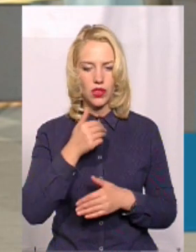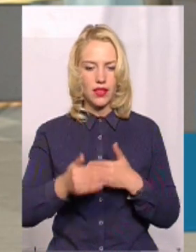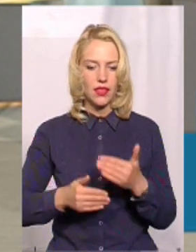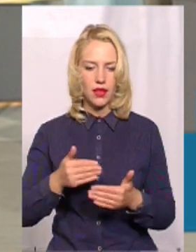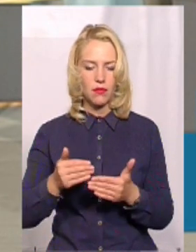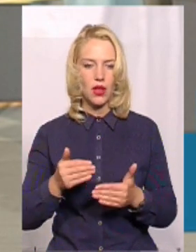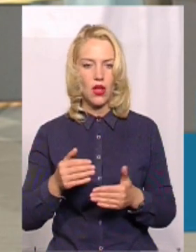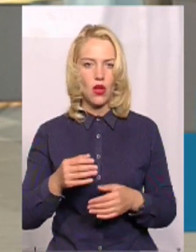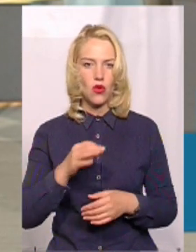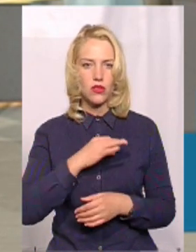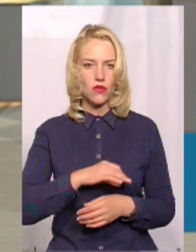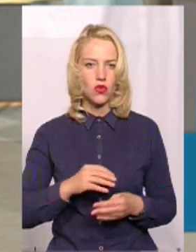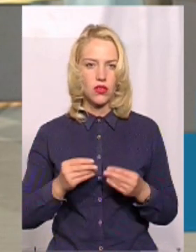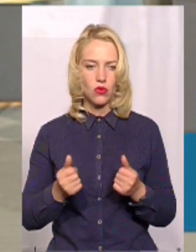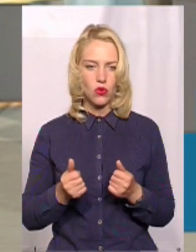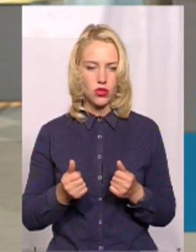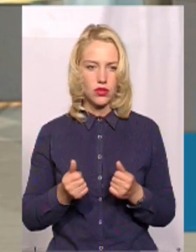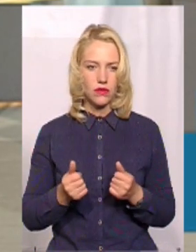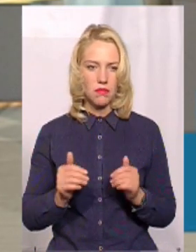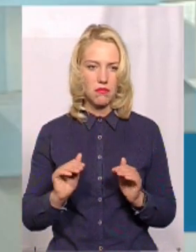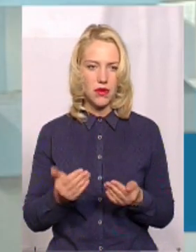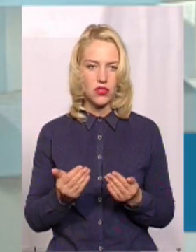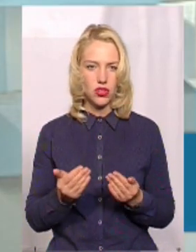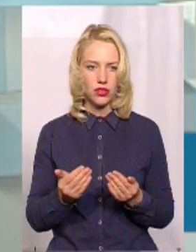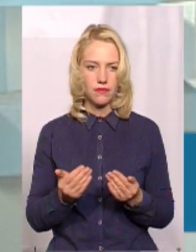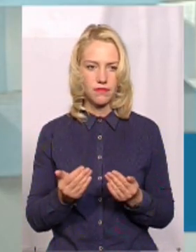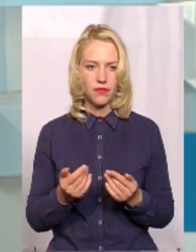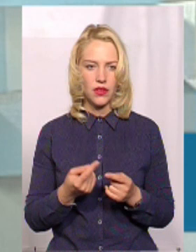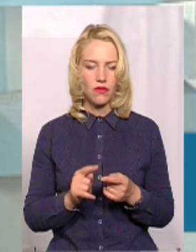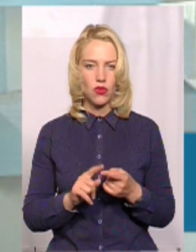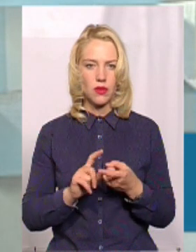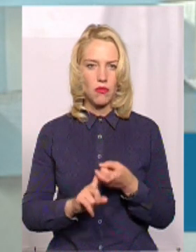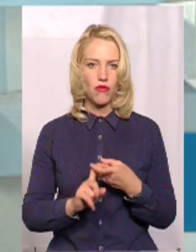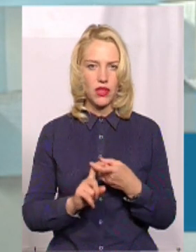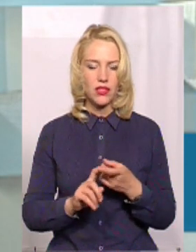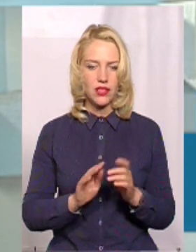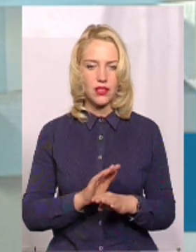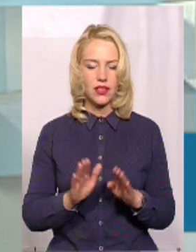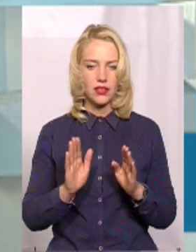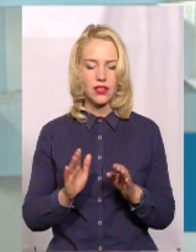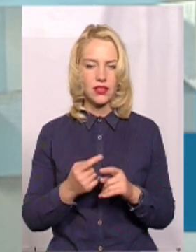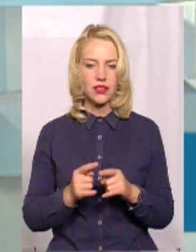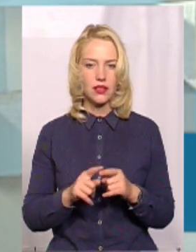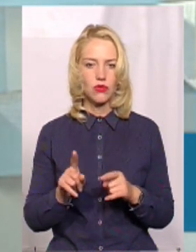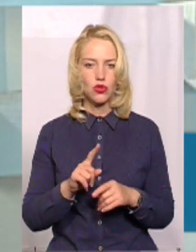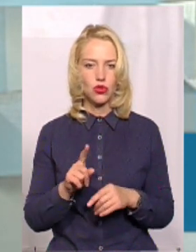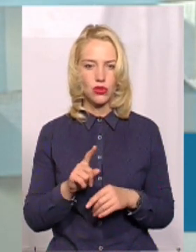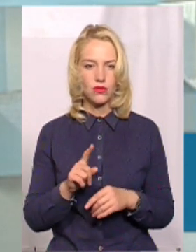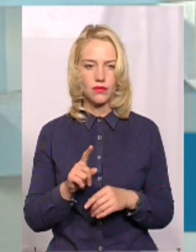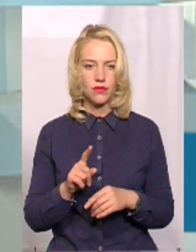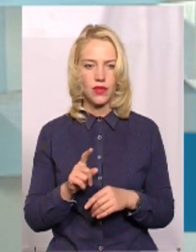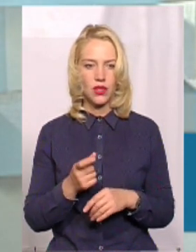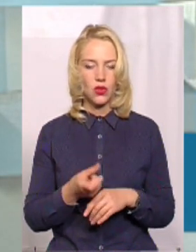менші. Вони пов'язані не тільки з тим, що, значить,